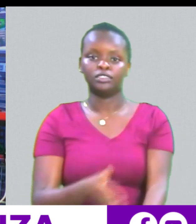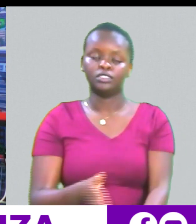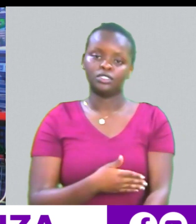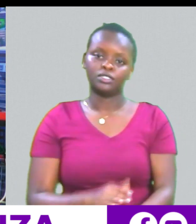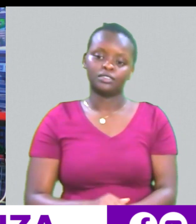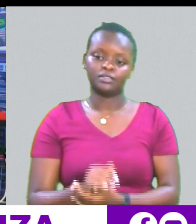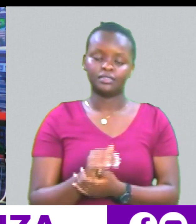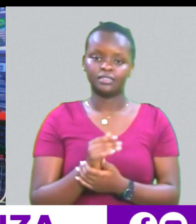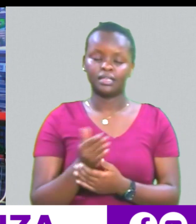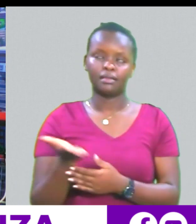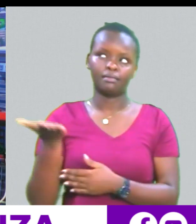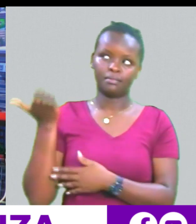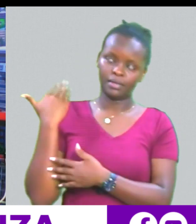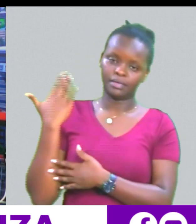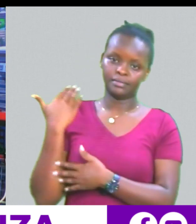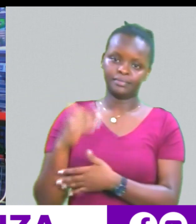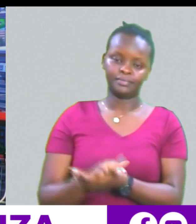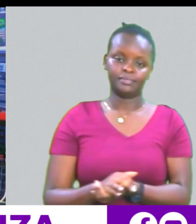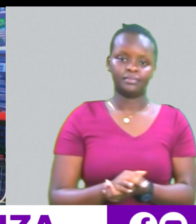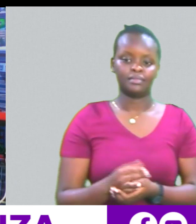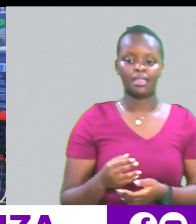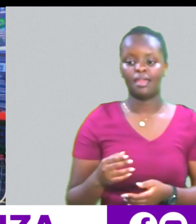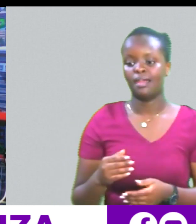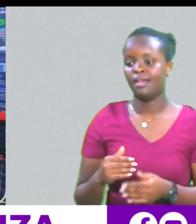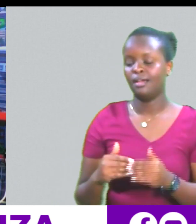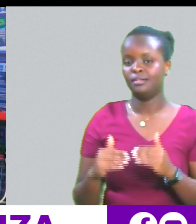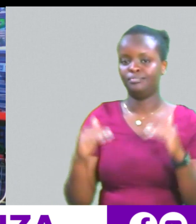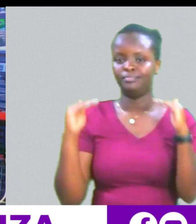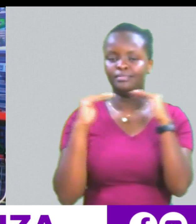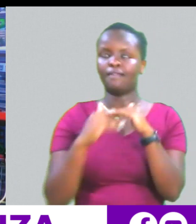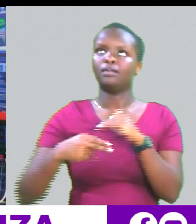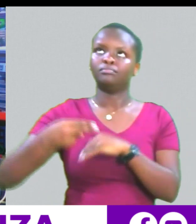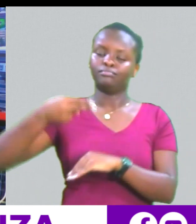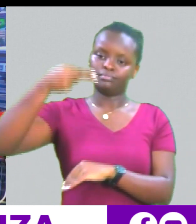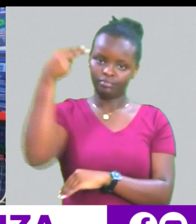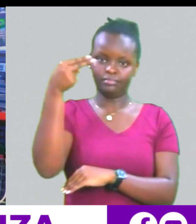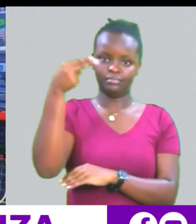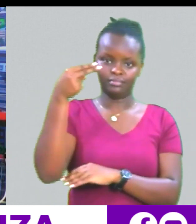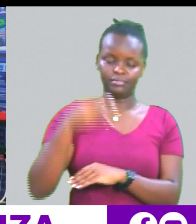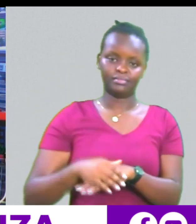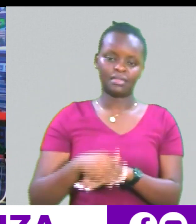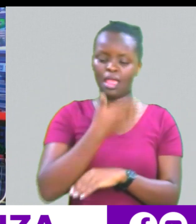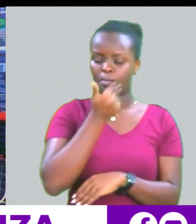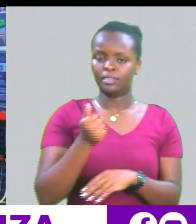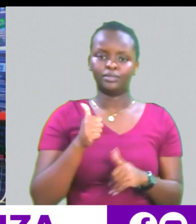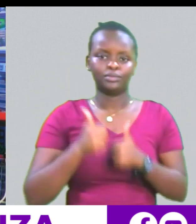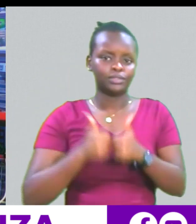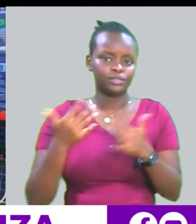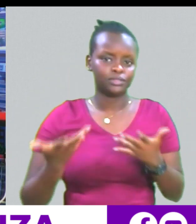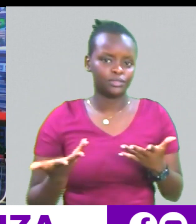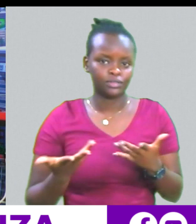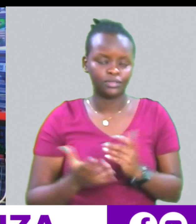think ndo, are the best min, i think rank, the highest arami yangwe african twist which is the best yaa, Dawidi